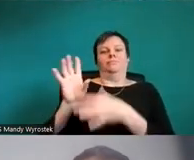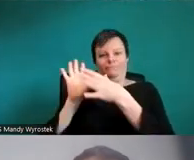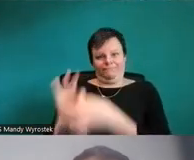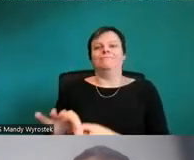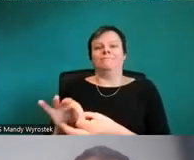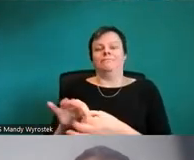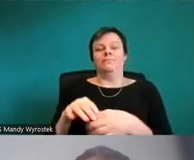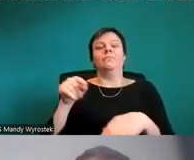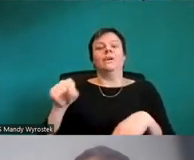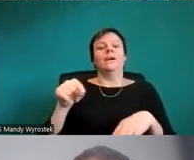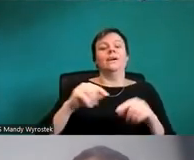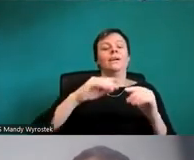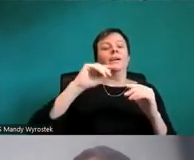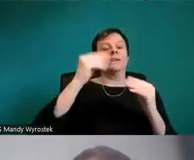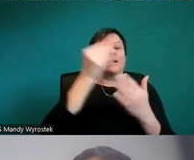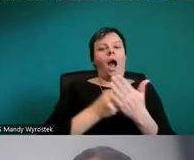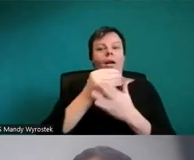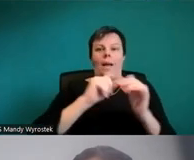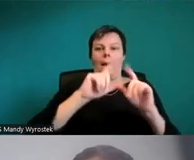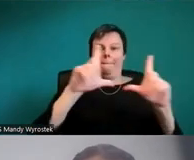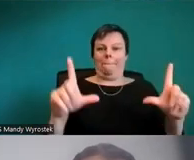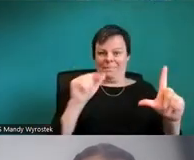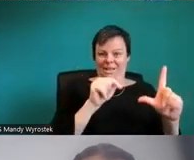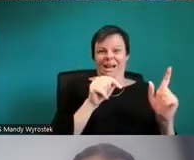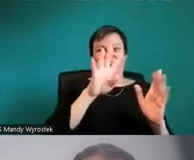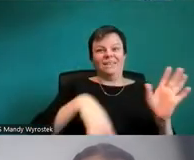generiert werden. Da ist es ein besonderer Punkt.